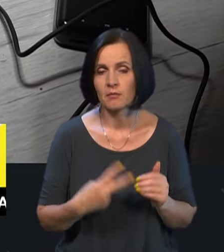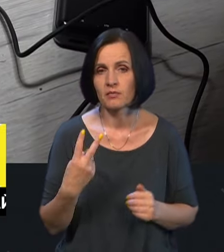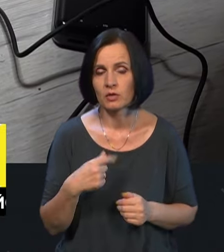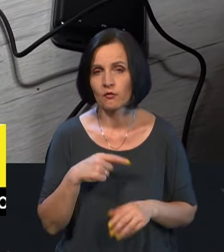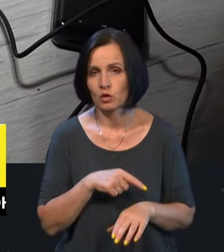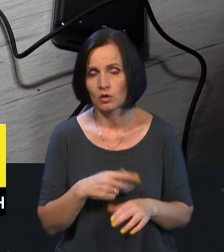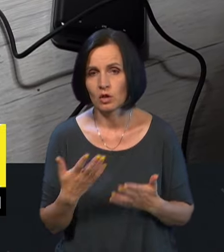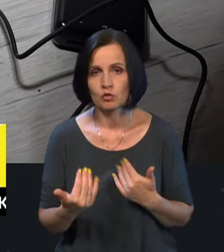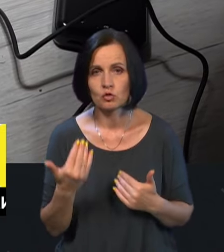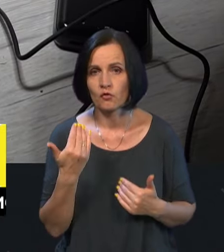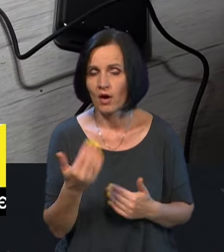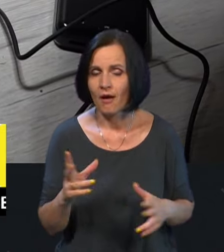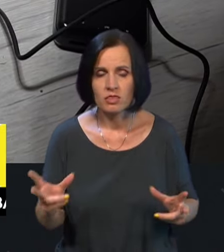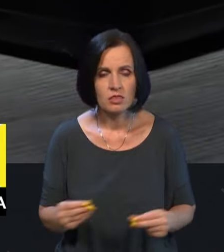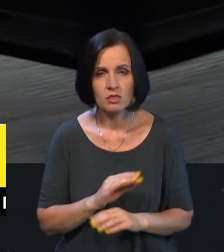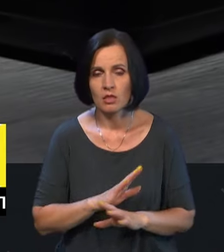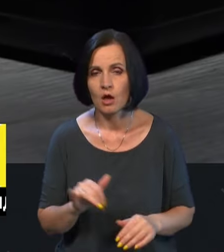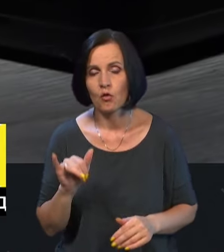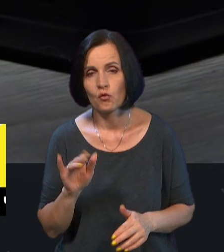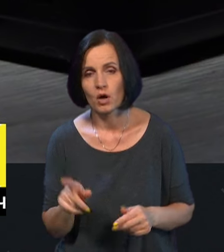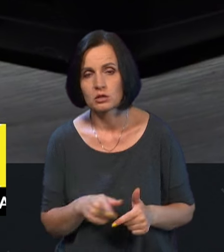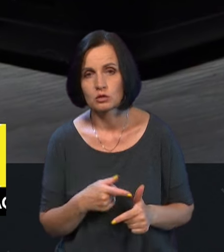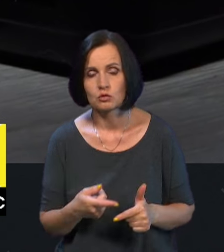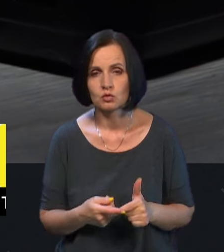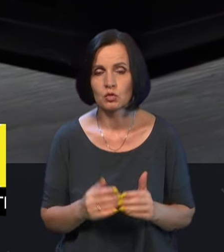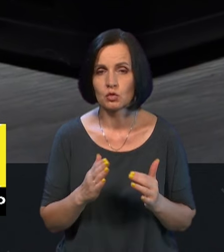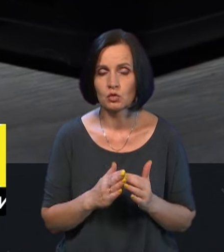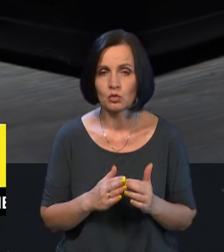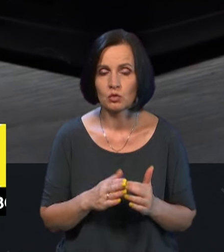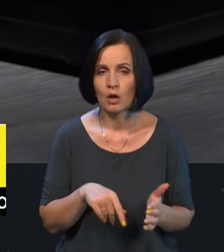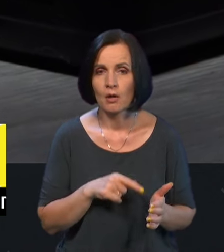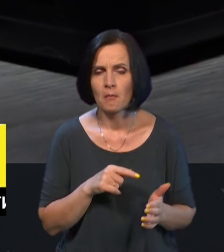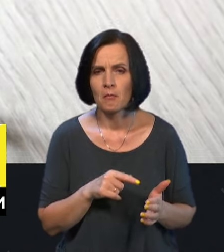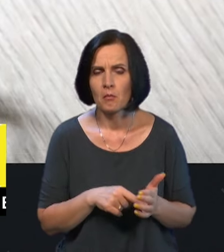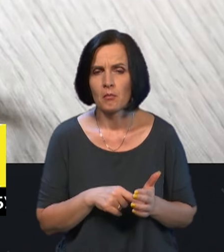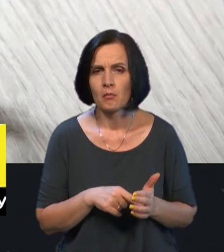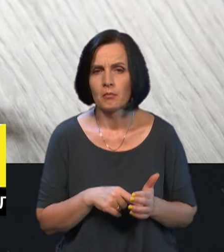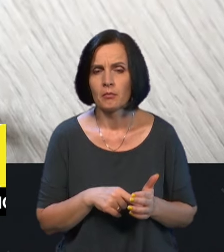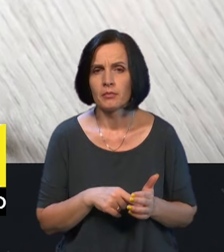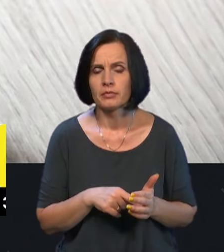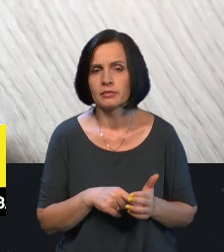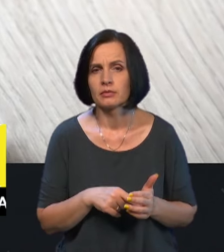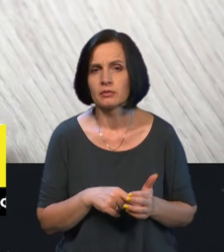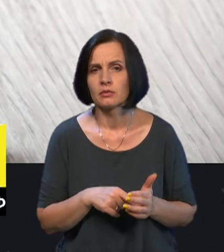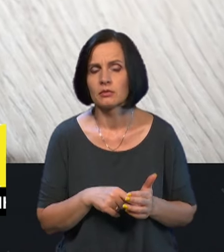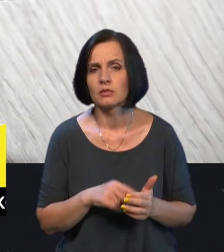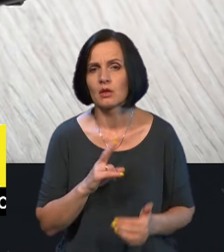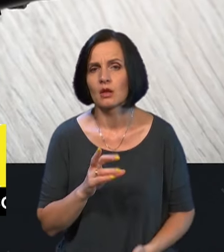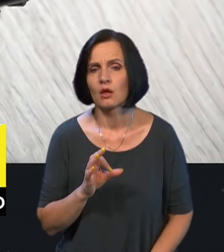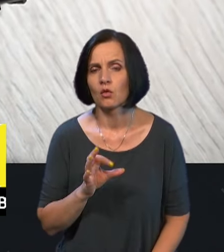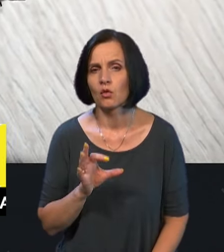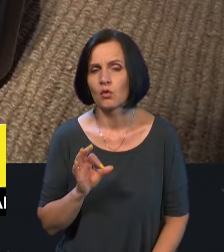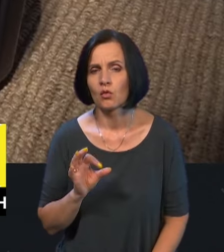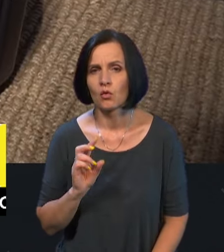Якщо вам не поталанило, у вас або додому приходить вітапара, або у вас приходить коаксіальний кабель, ви